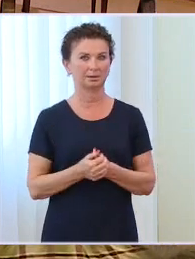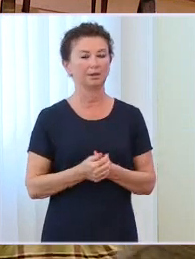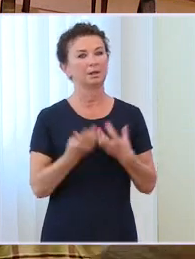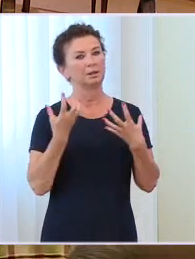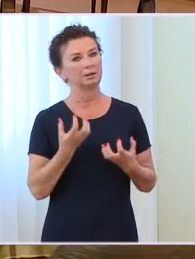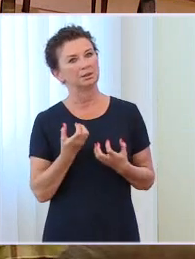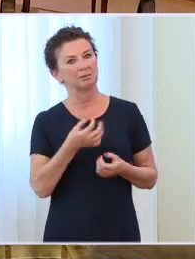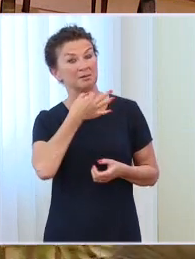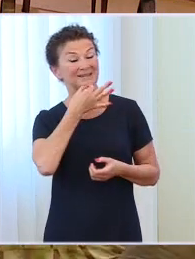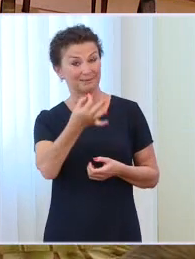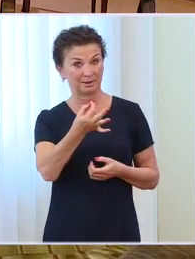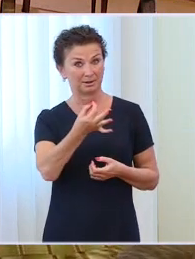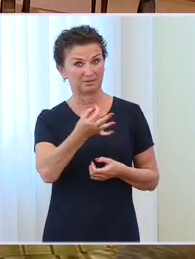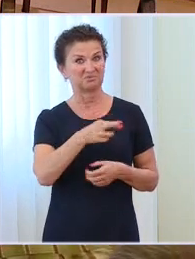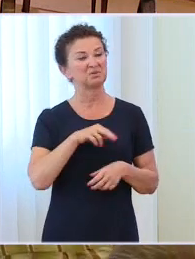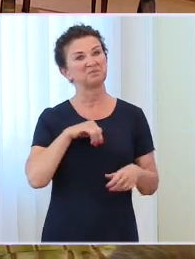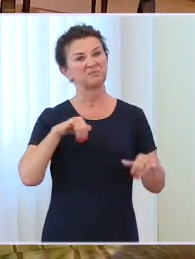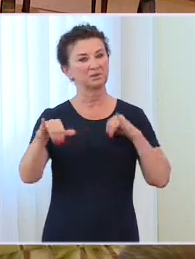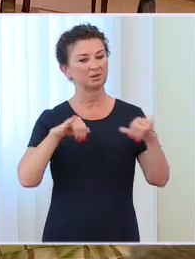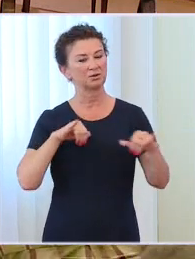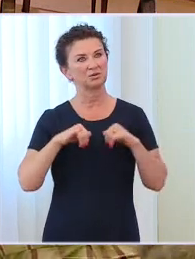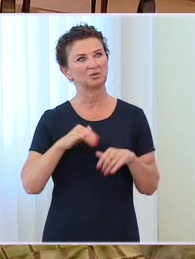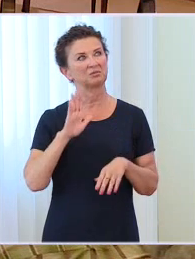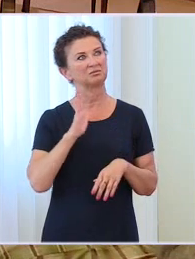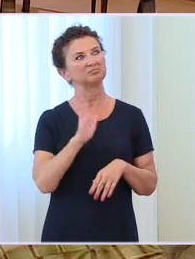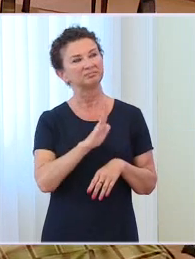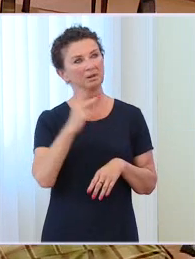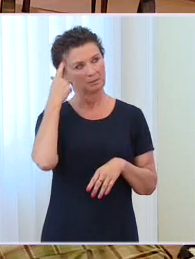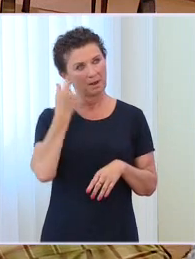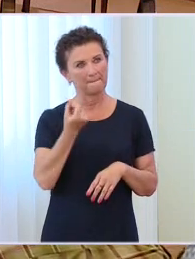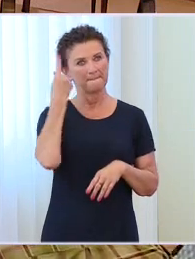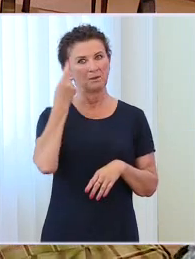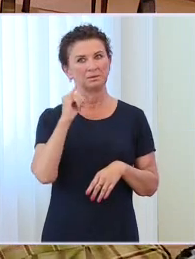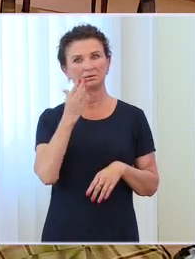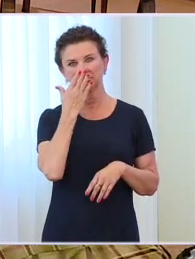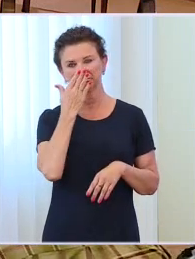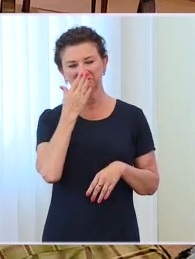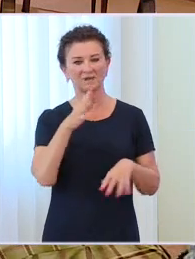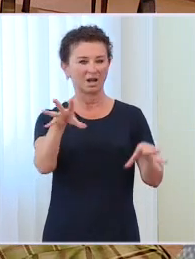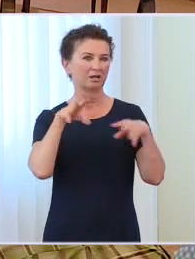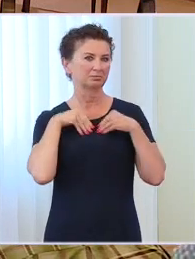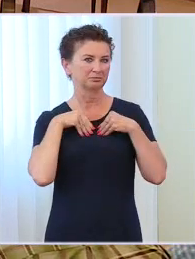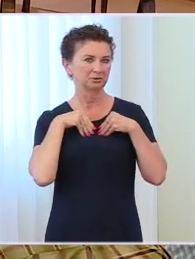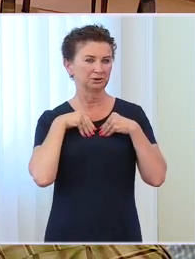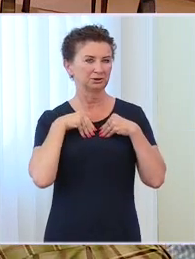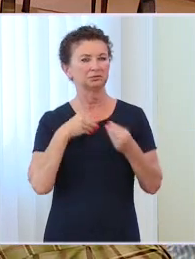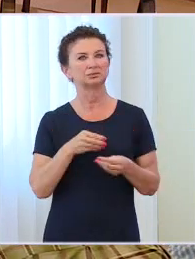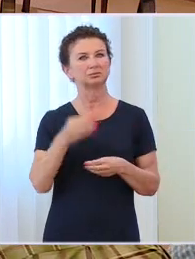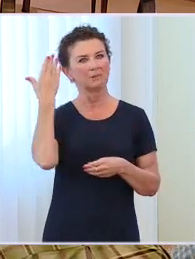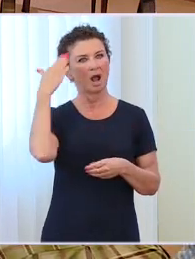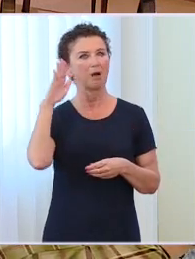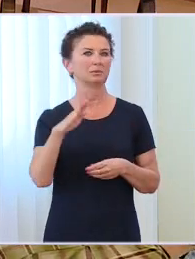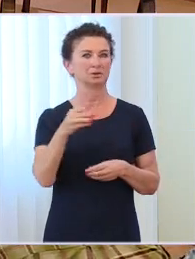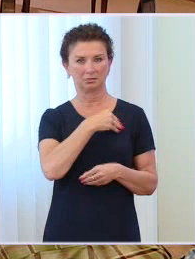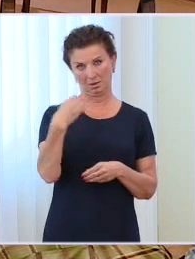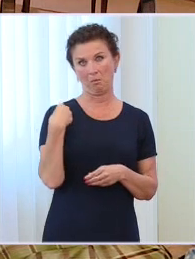czy rząd ma konkretny pomysł, jak przyjąć uchodźców tutaj do Polski? Jakie macie pomysły na to, gdzie mają zamieszkać, gdzie mają pracować, gdzie mają chodzić do